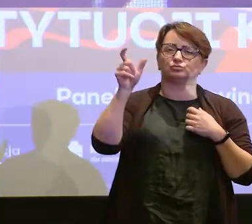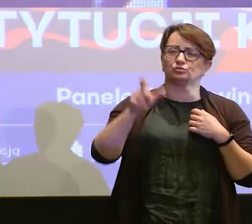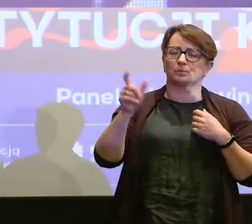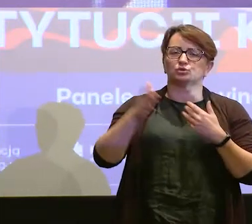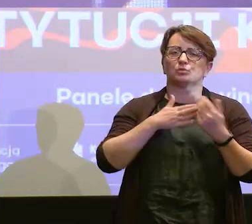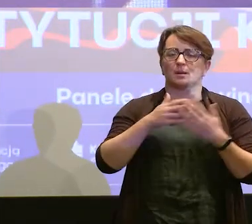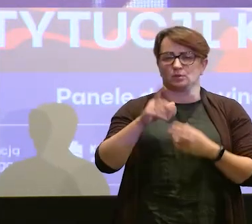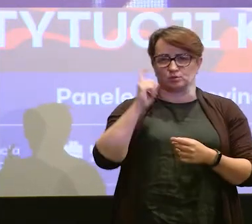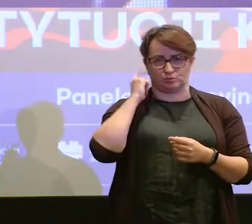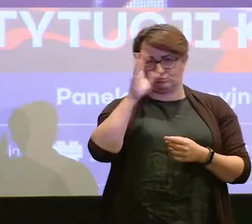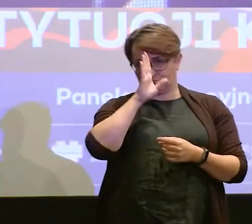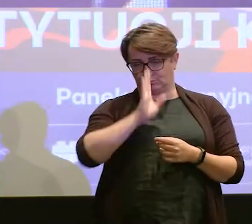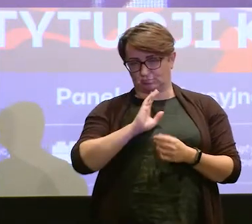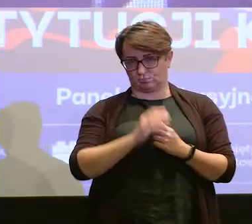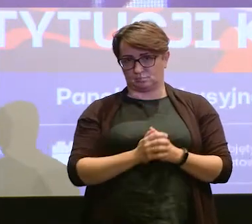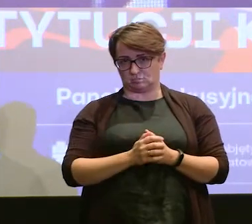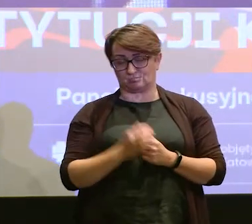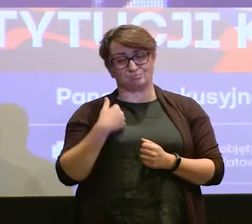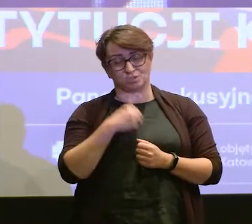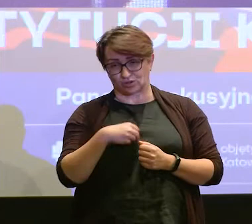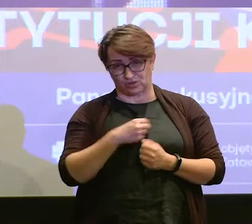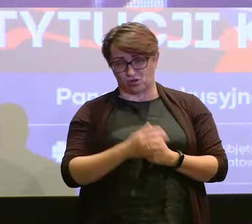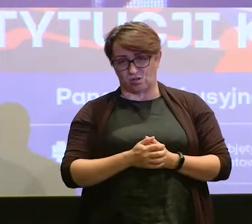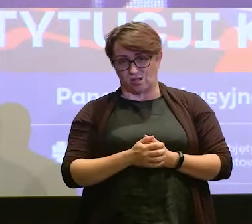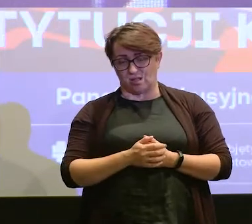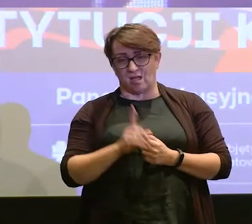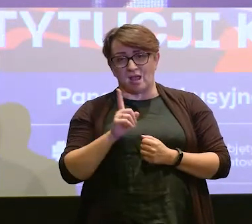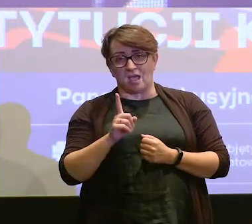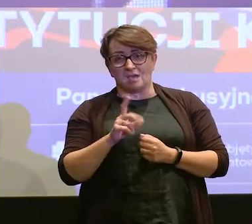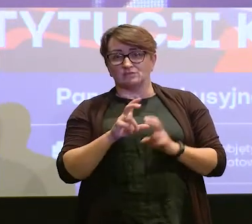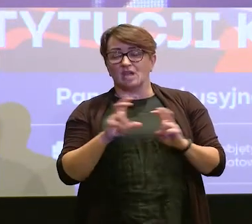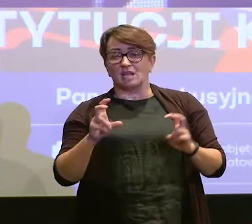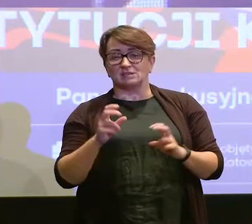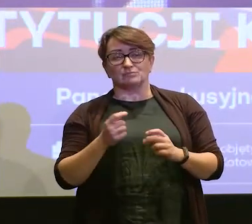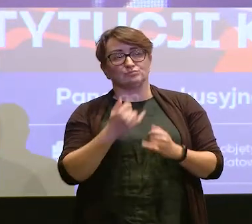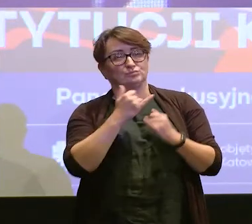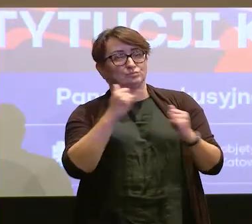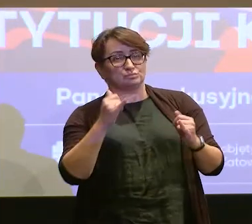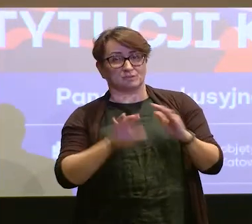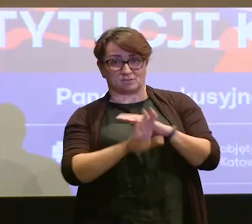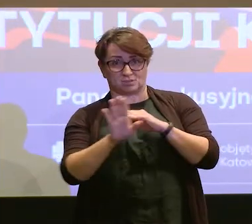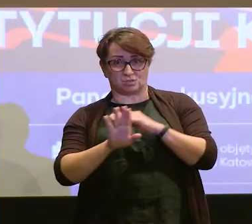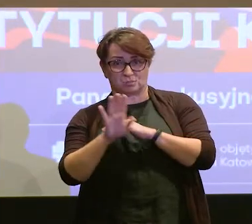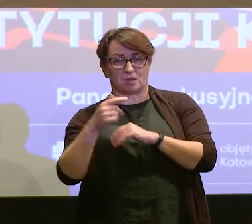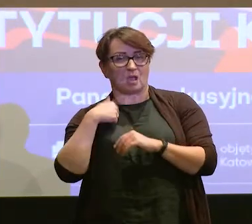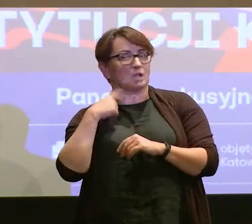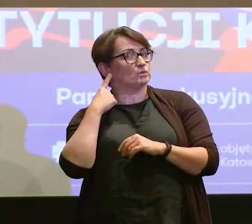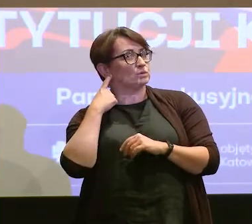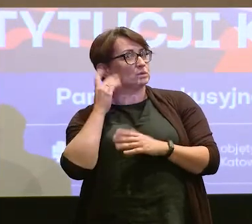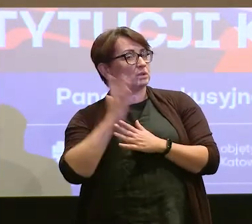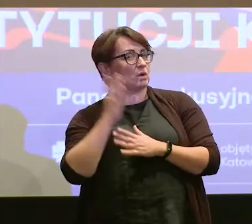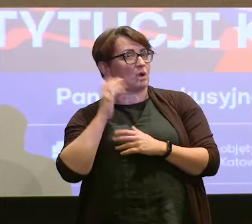słabosłyszące. Przykro mi, ale podczas niektórych wystąpień słyszałem